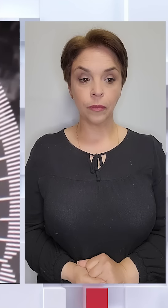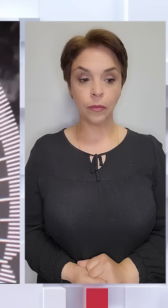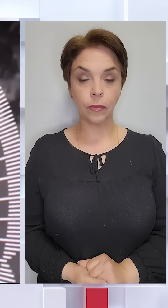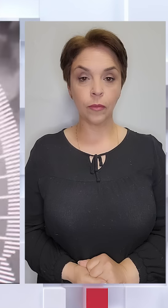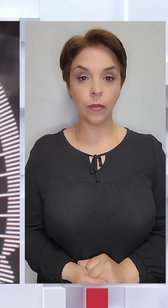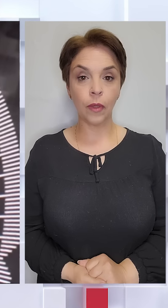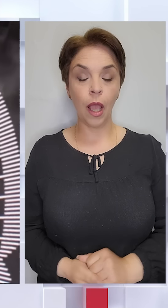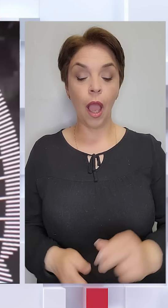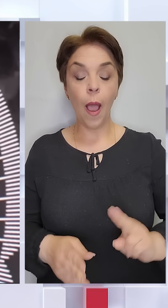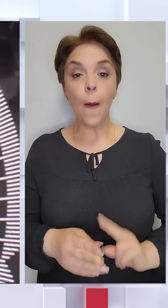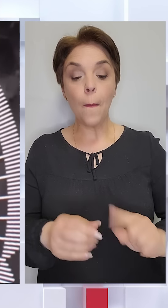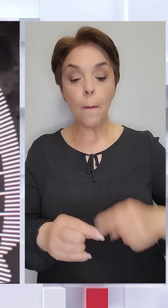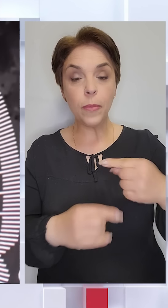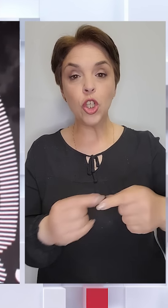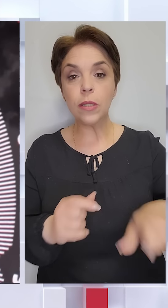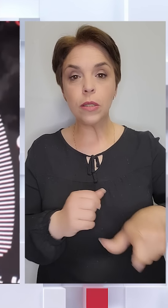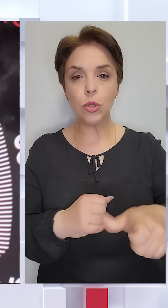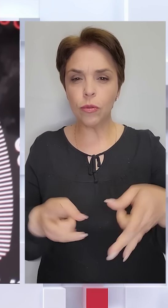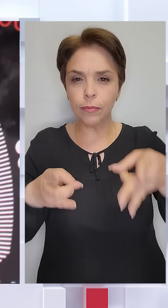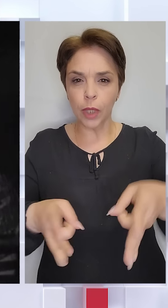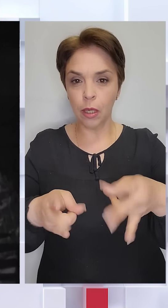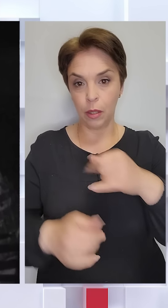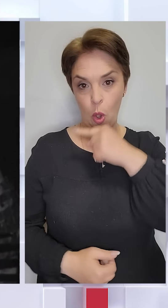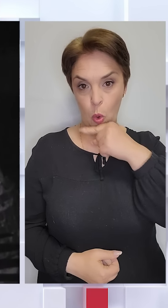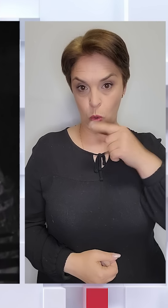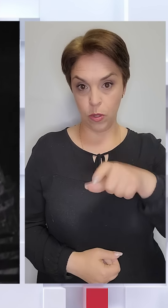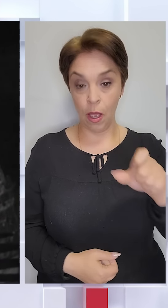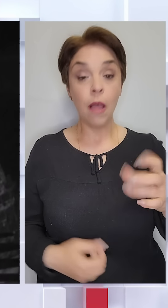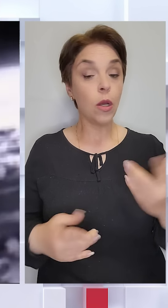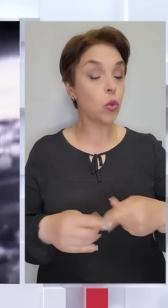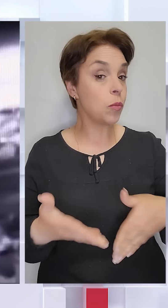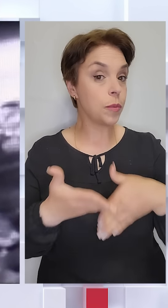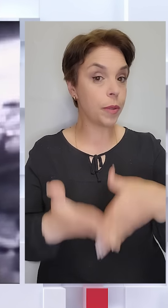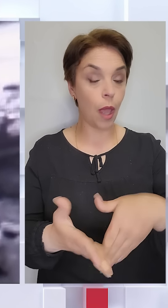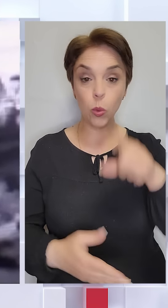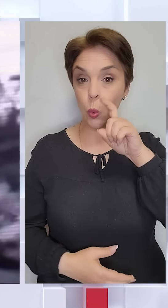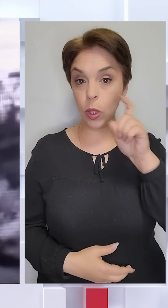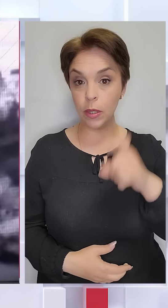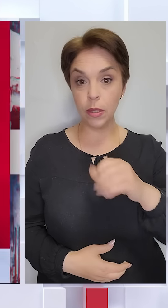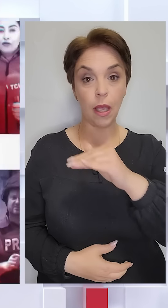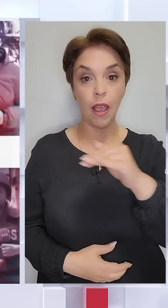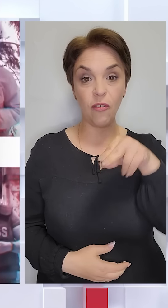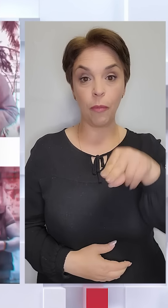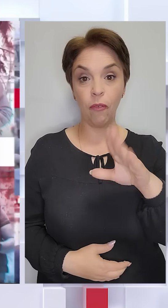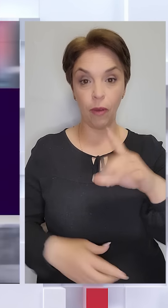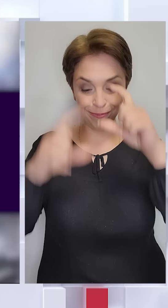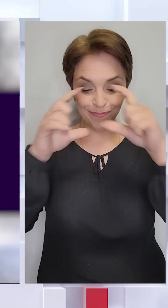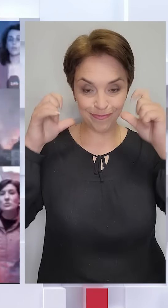Переправа через річку стає фатальною для росіян. Як цьому сприяють українські ФП-відрони?